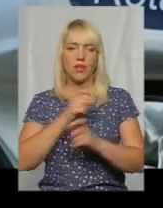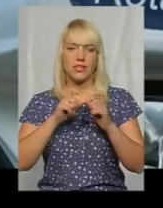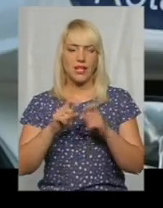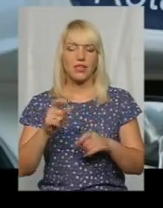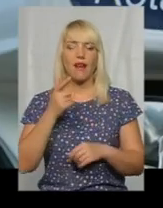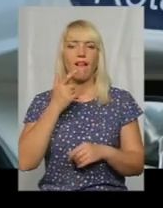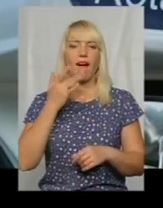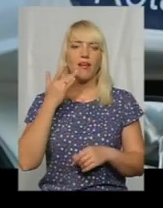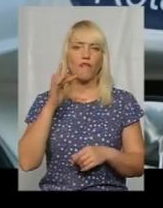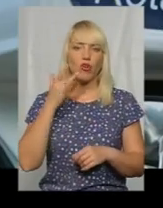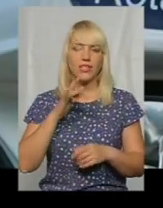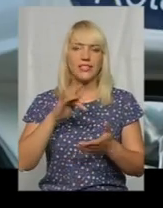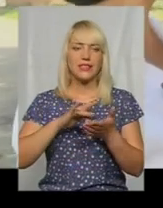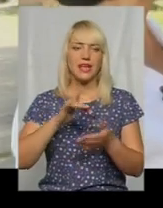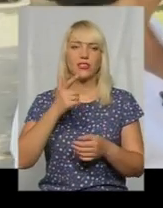крові, що в США.